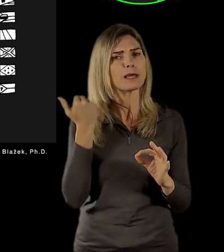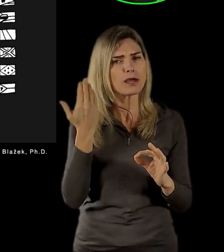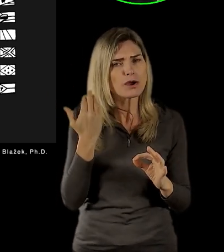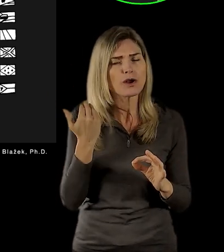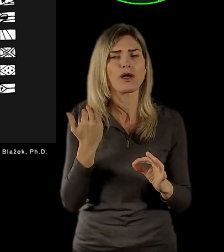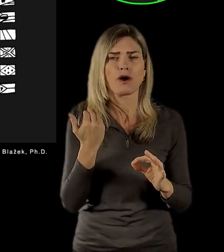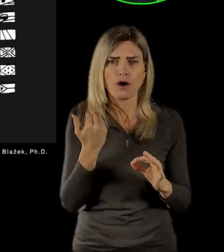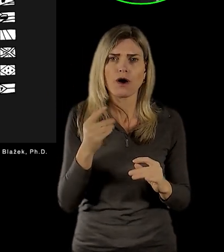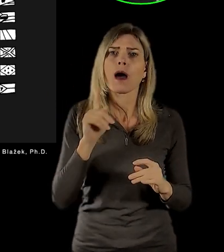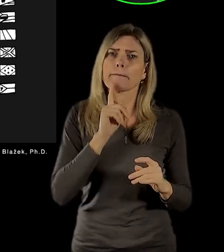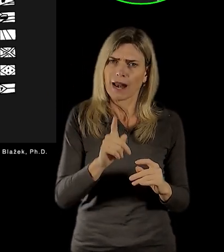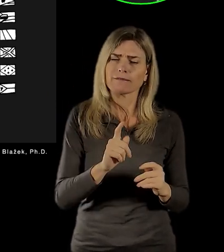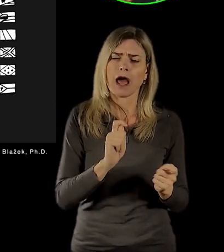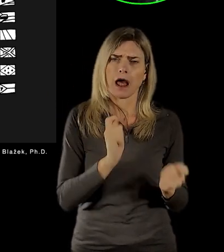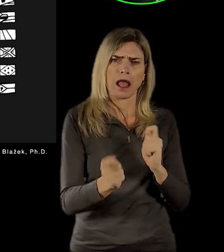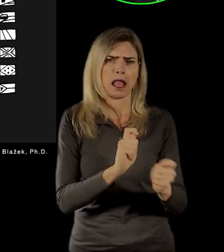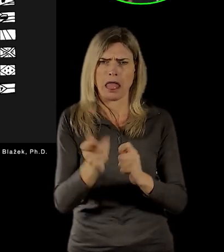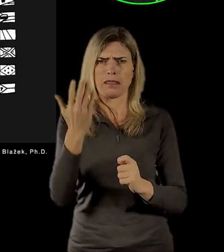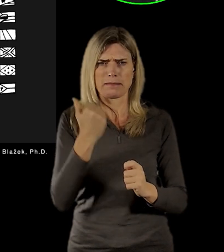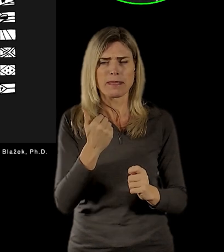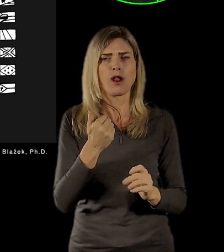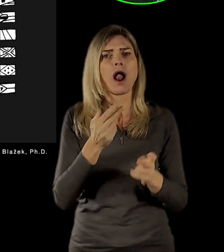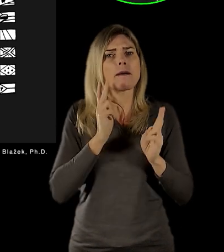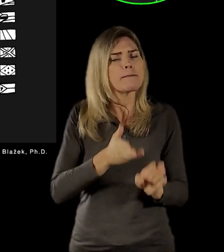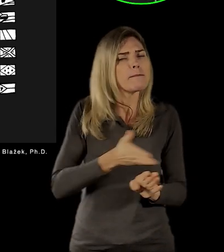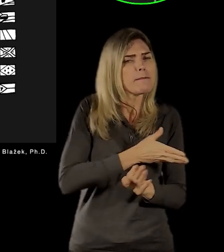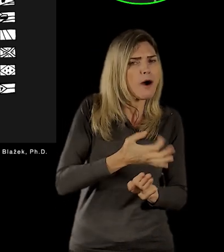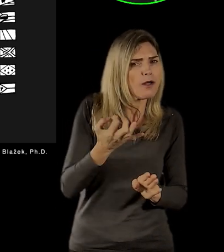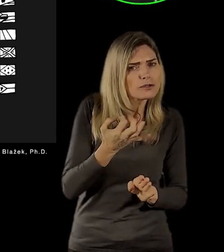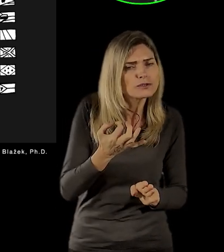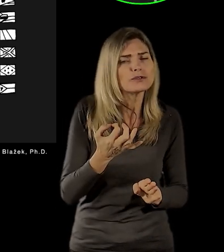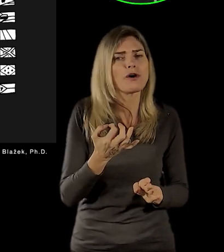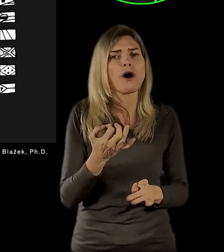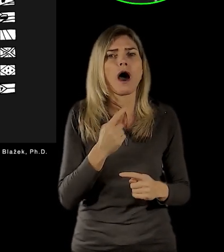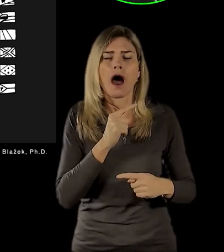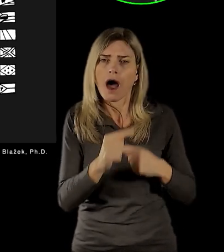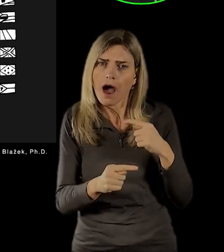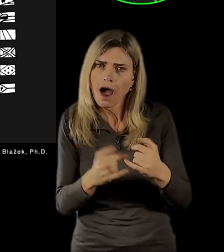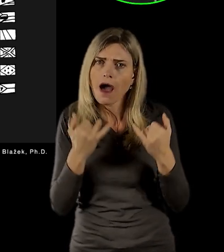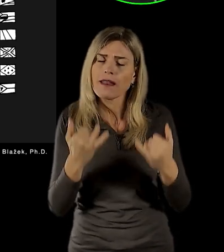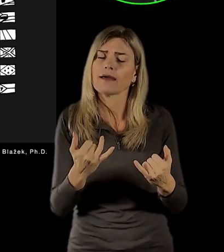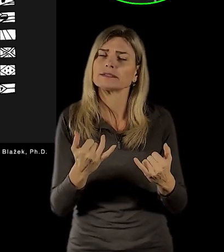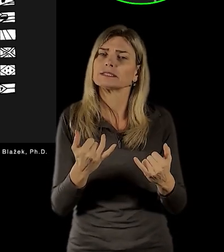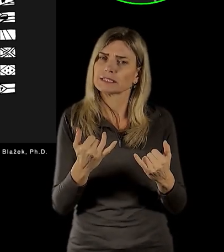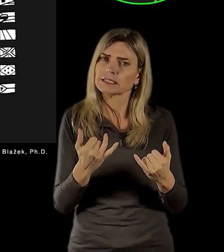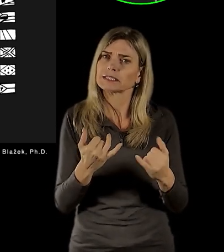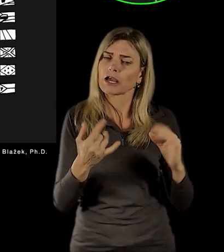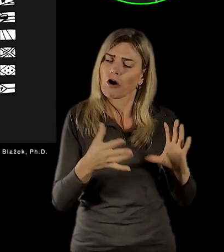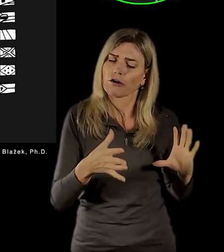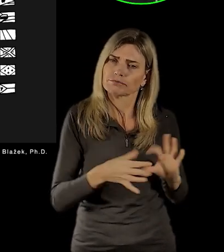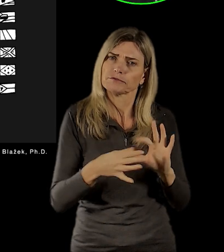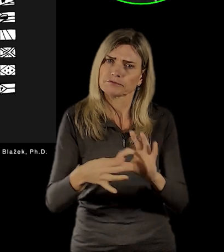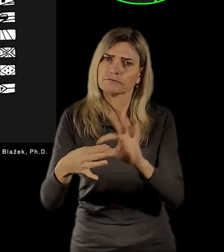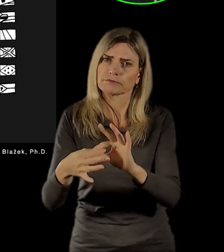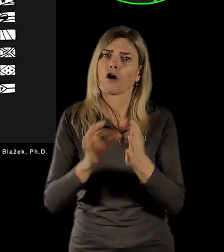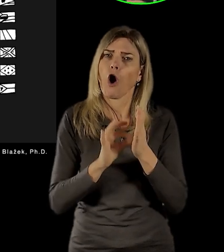ty zvraty zdají velmi zásadní, tak do značné míry můžeme mluvit spíše o kontinuitě s tím předchozím